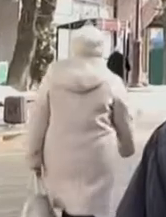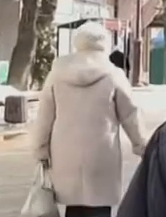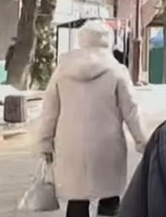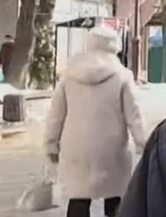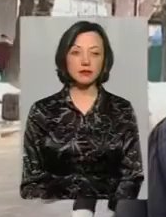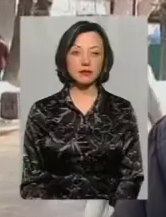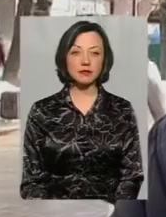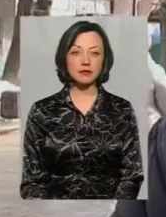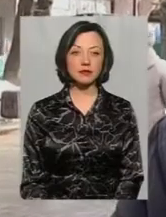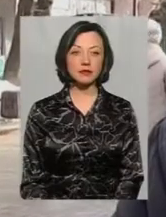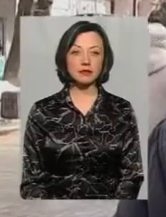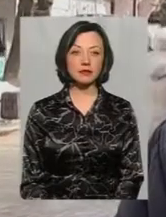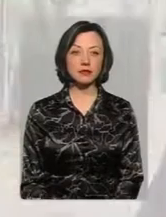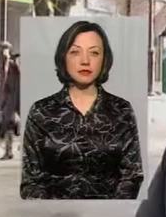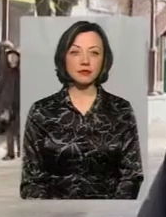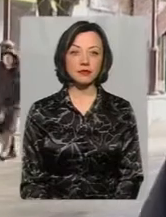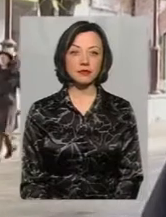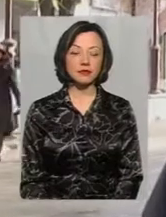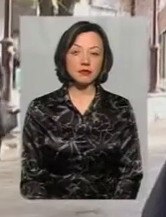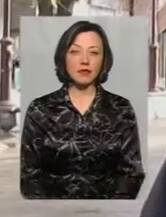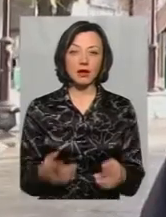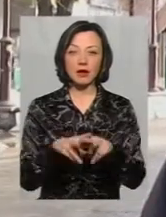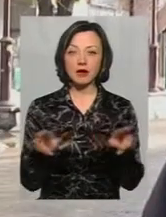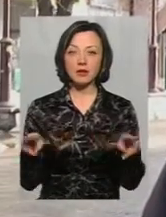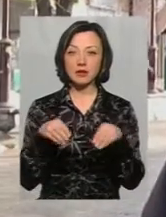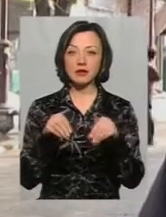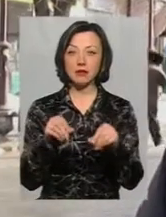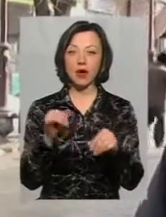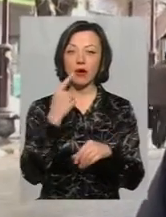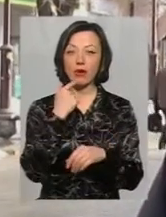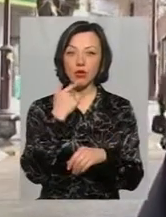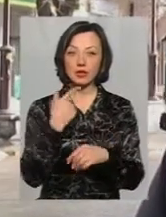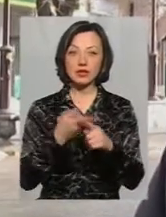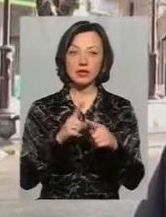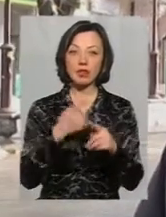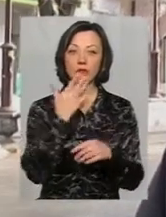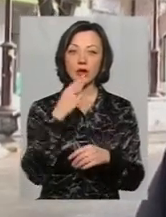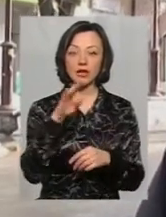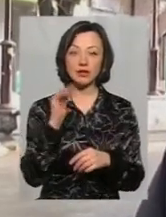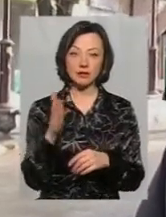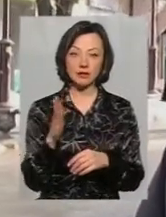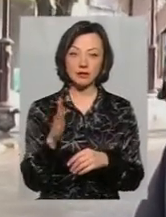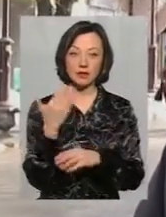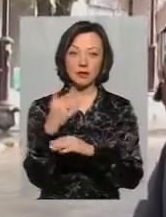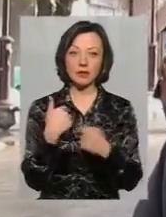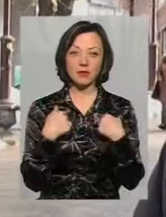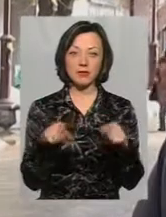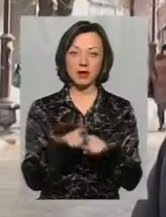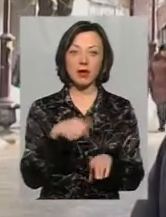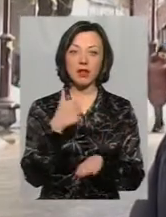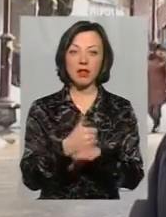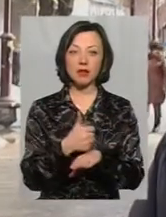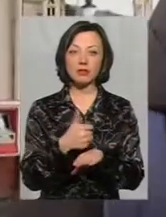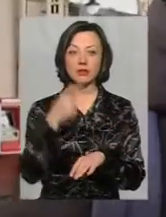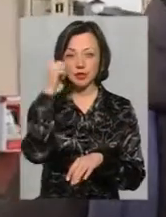Мені прапор стосується, що земля і кров. Пріпці націоналістів прапор був, але вони... Мені все одно. Главно знає, що це